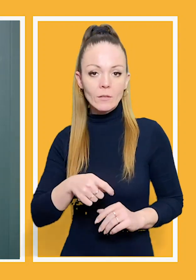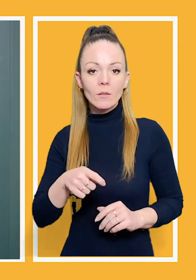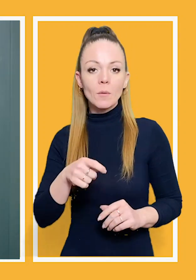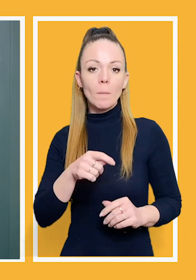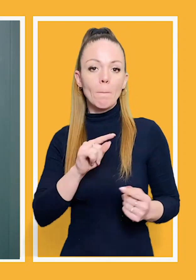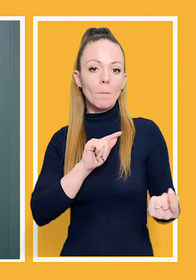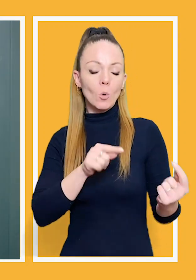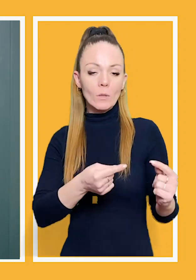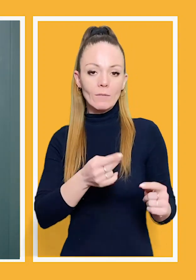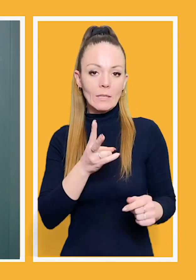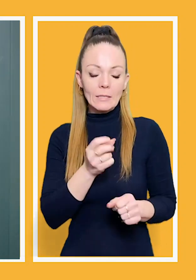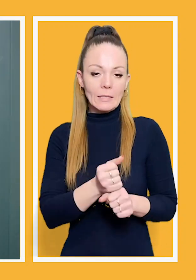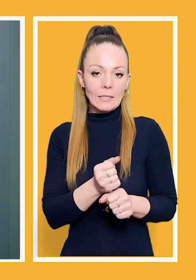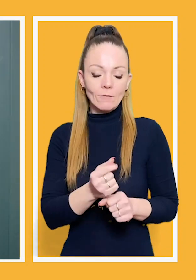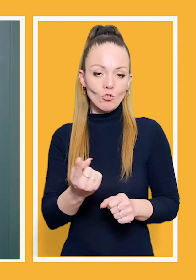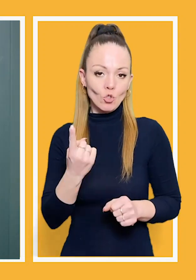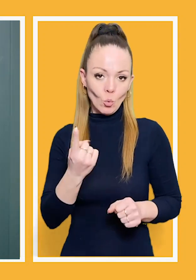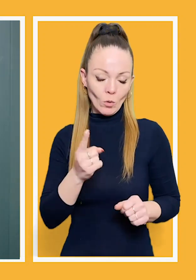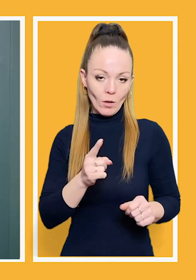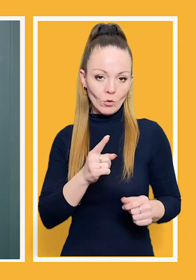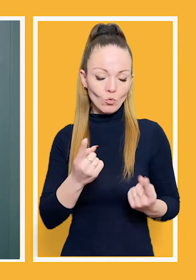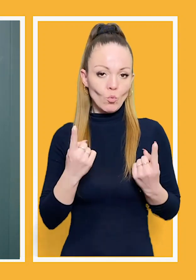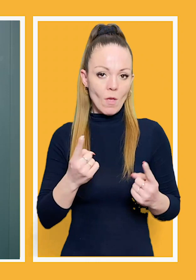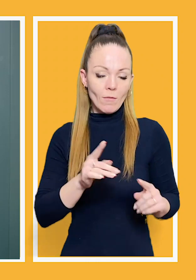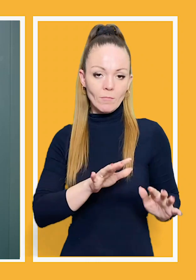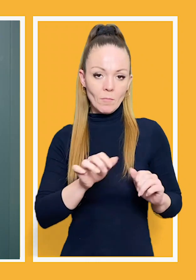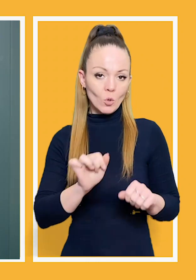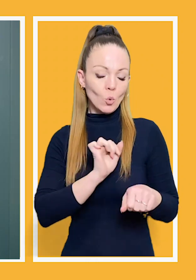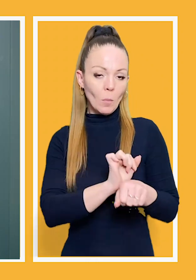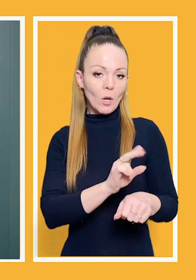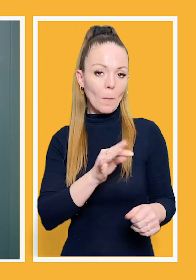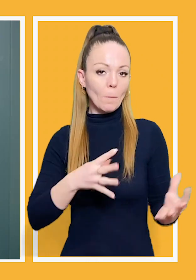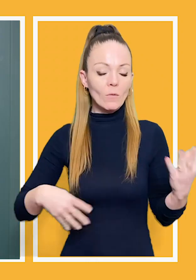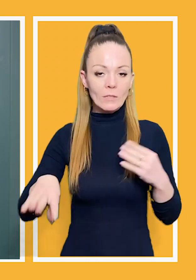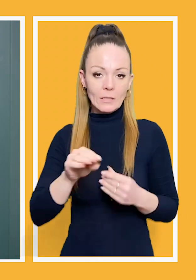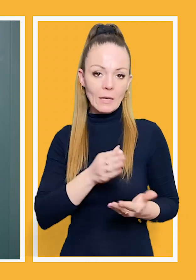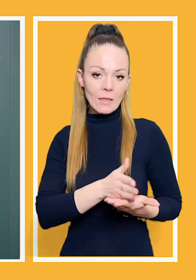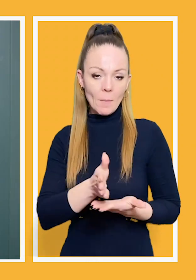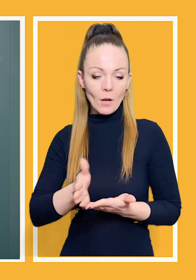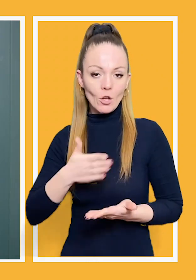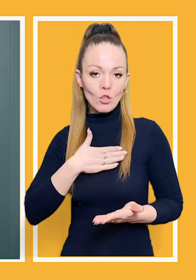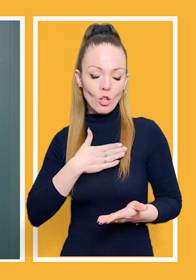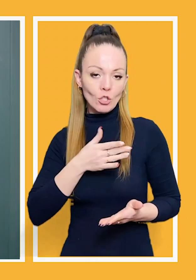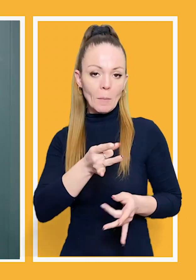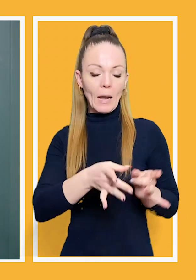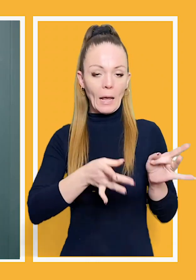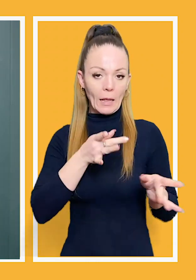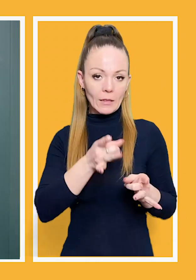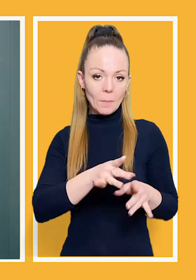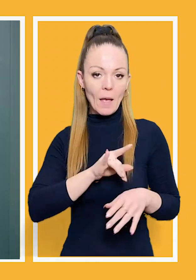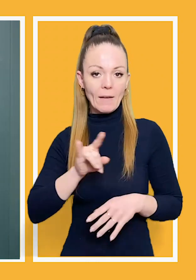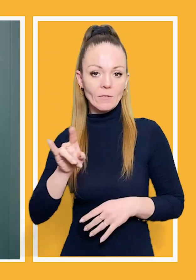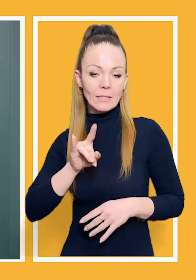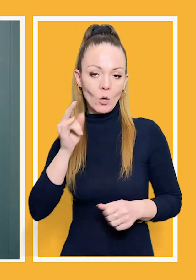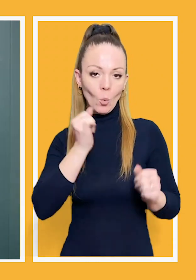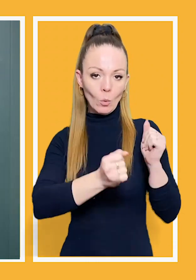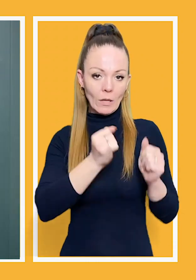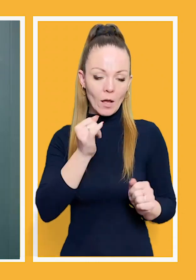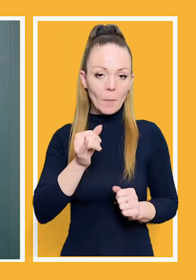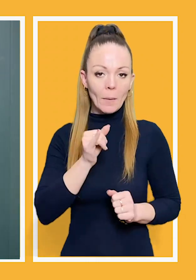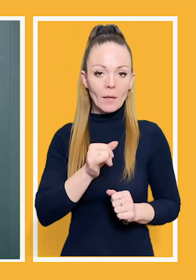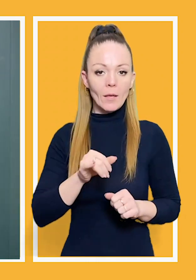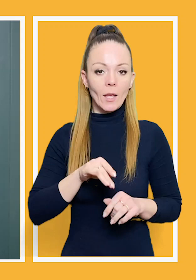протягом доби не здійснив жодного суттєвого просування, зупинений практично по всіх напрямках, нашими ракетними, авіаційними